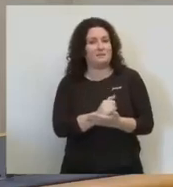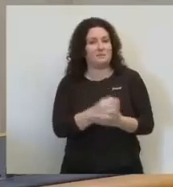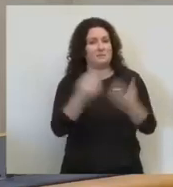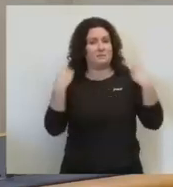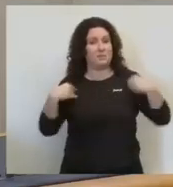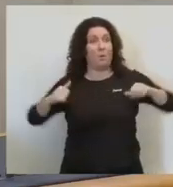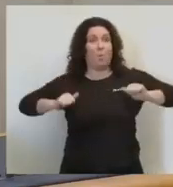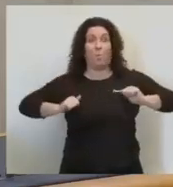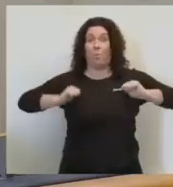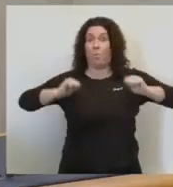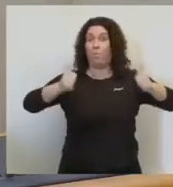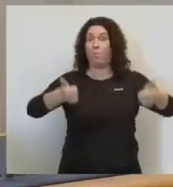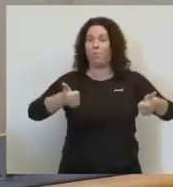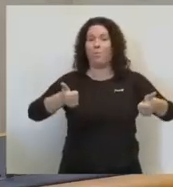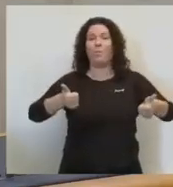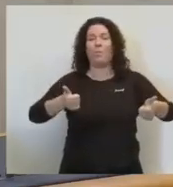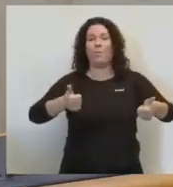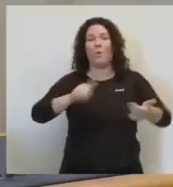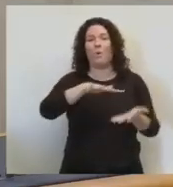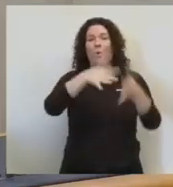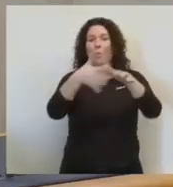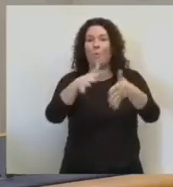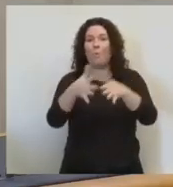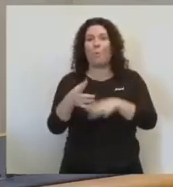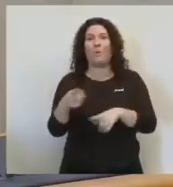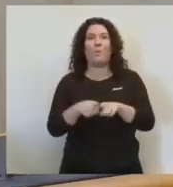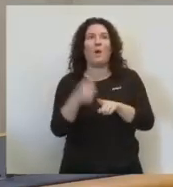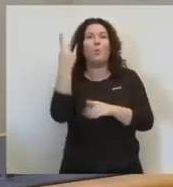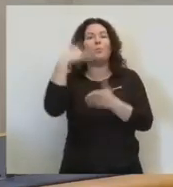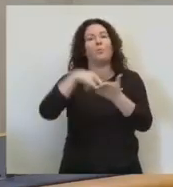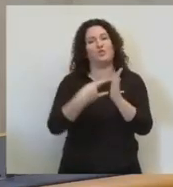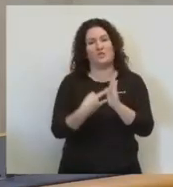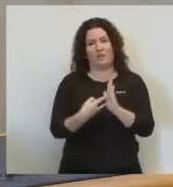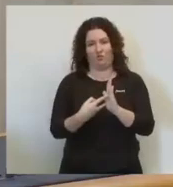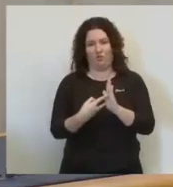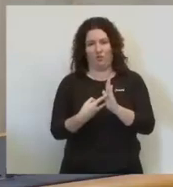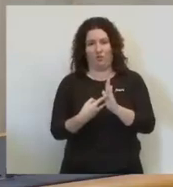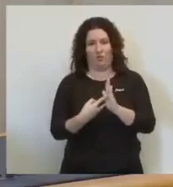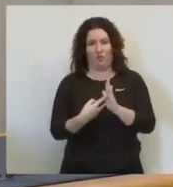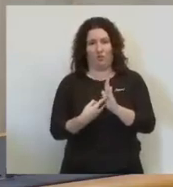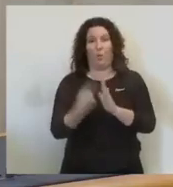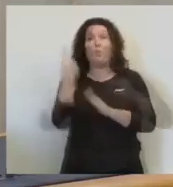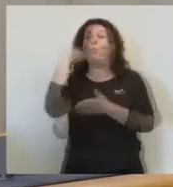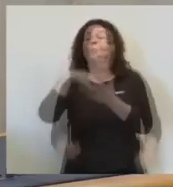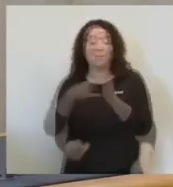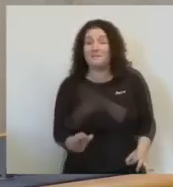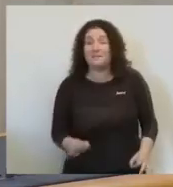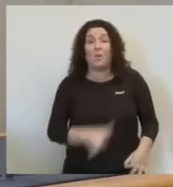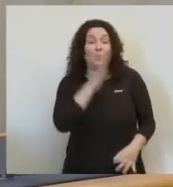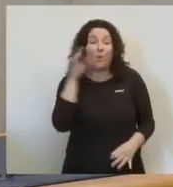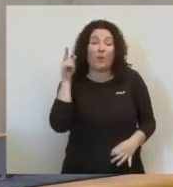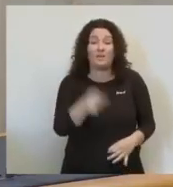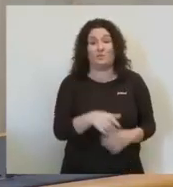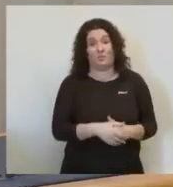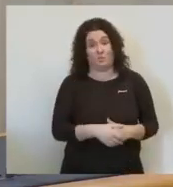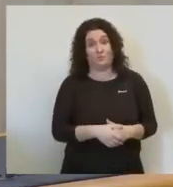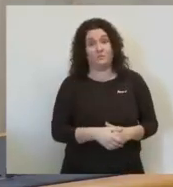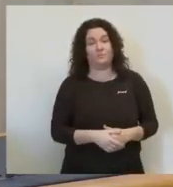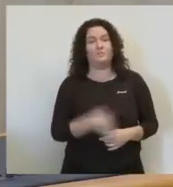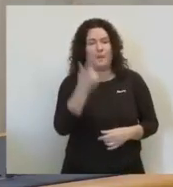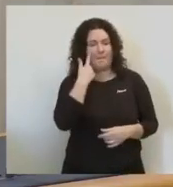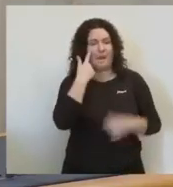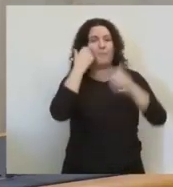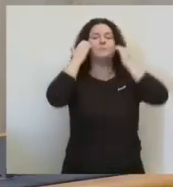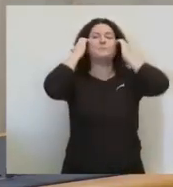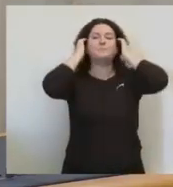començar aquesta aplicació simplement amb un projecte. Ja no una assignatura, sinó un projecte. Miren vostès, miren